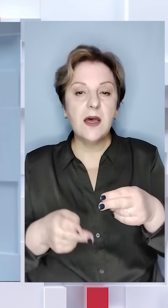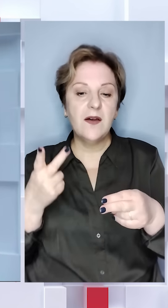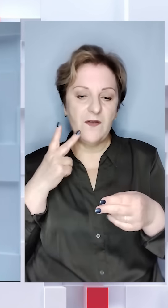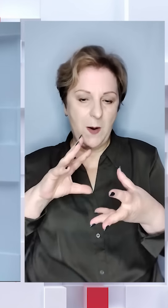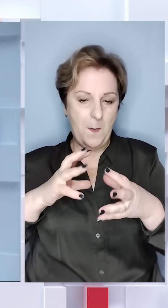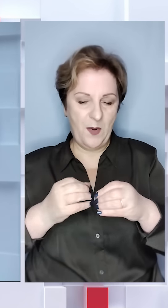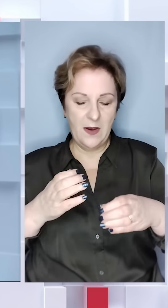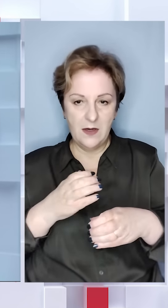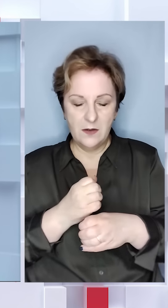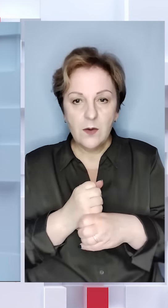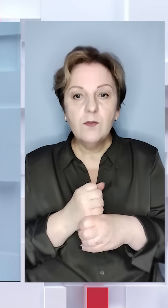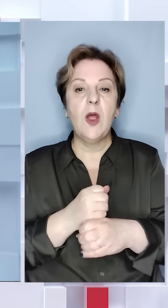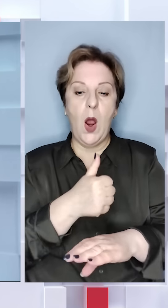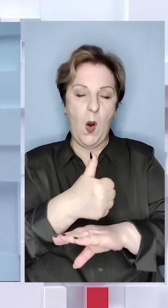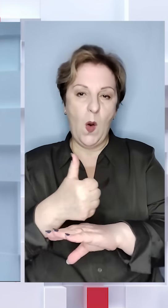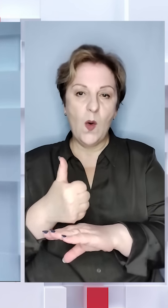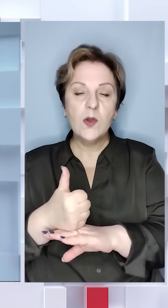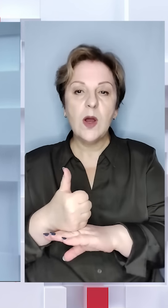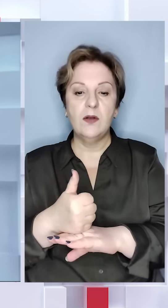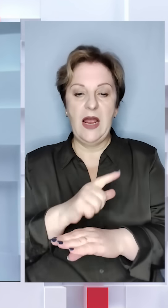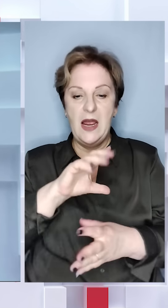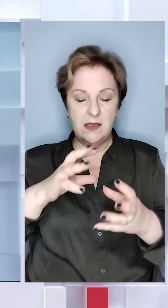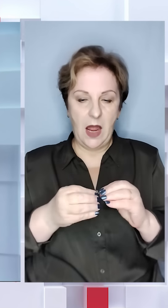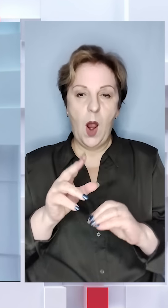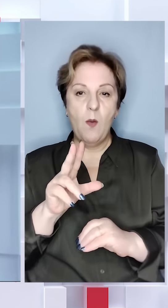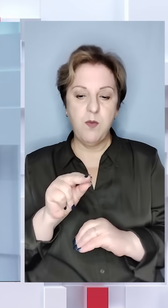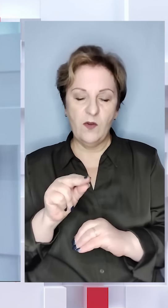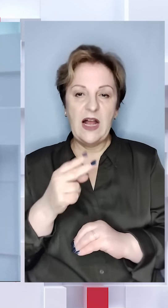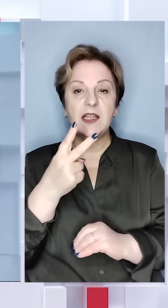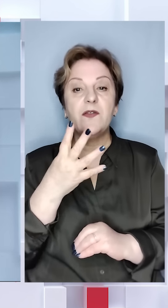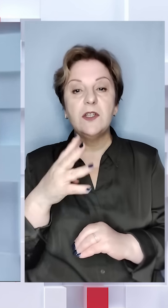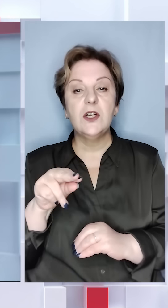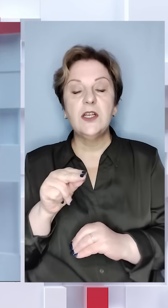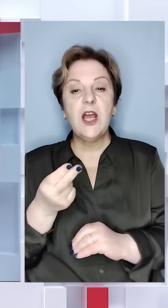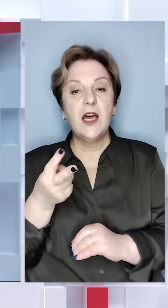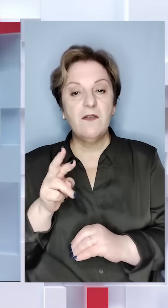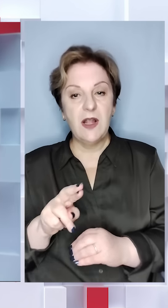підсумком. Ось головне за понеділок, 24 червня.